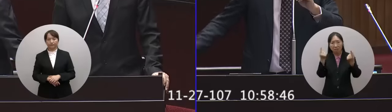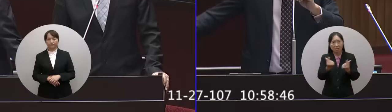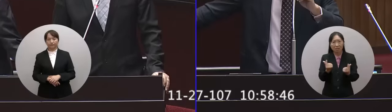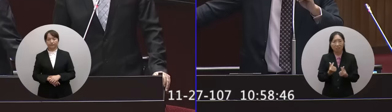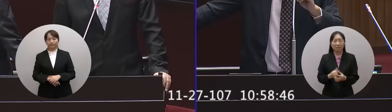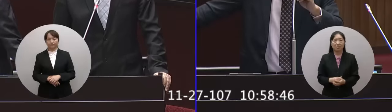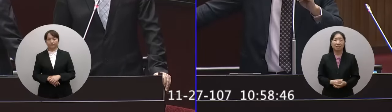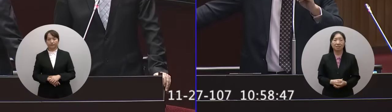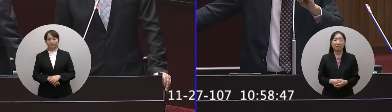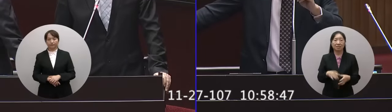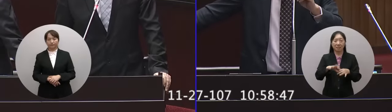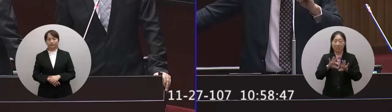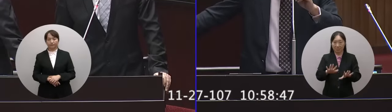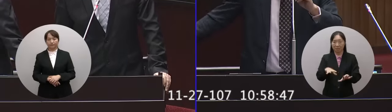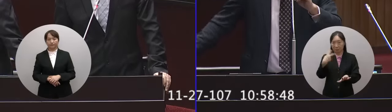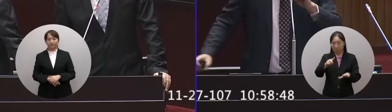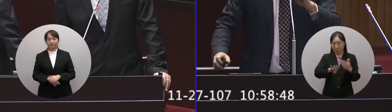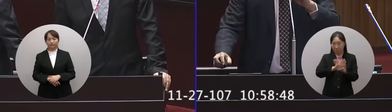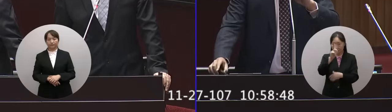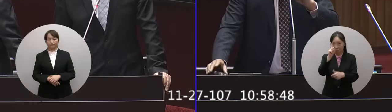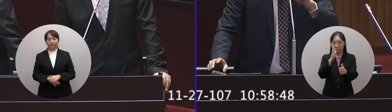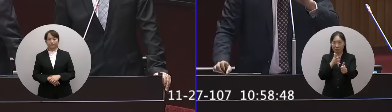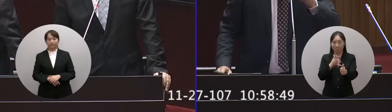現在有更關鍵的問題